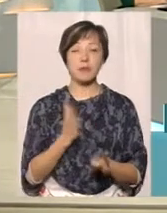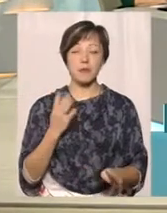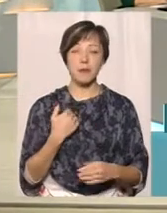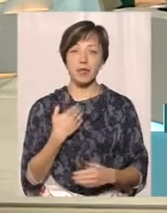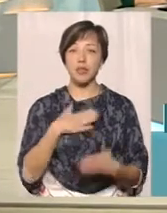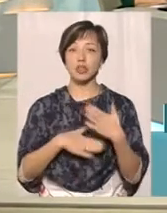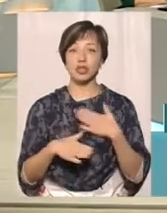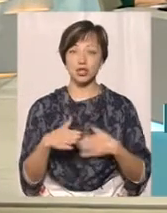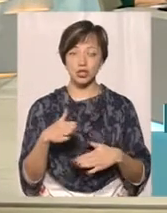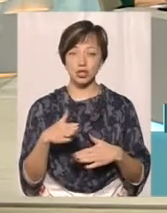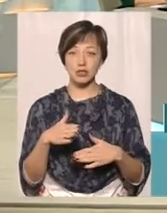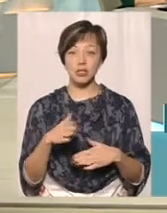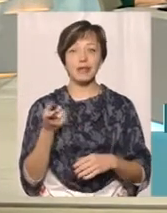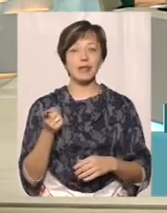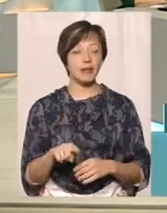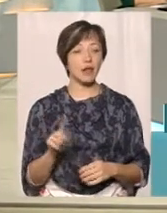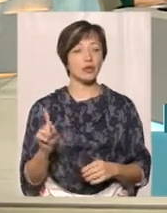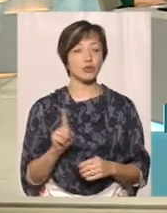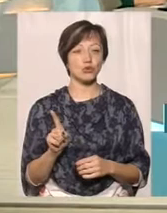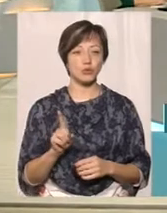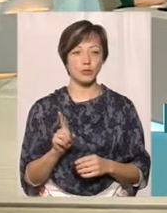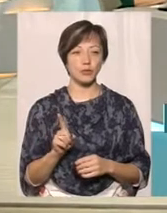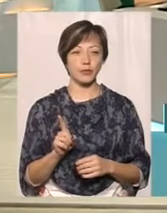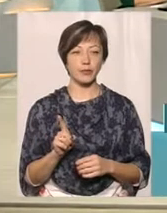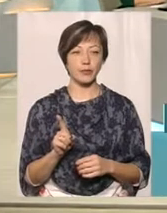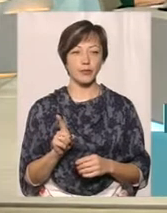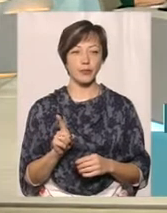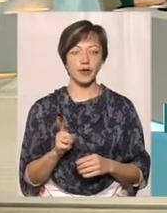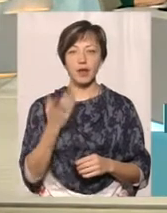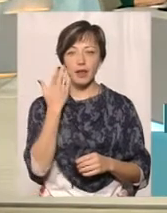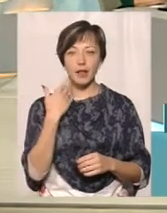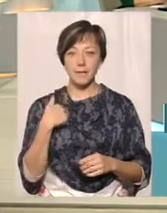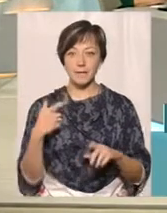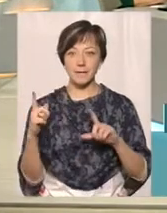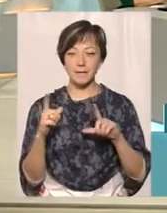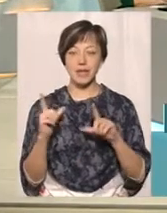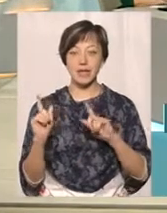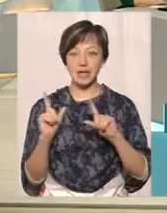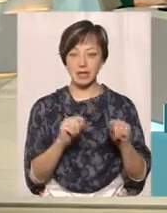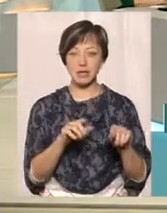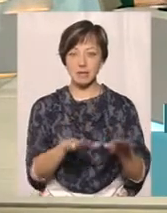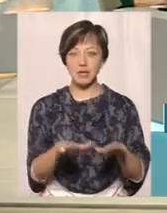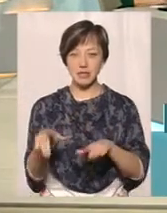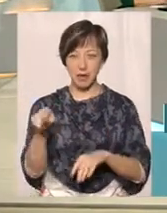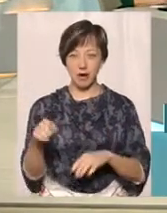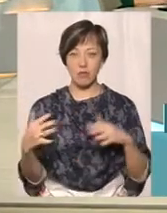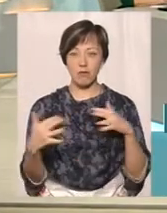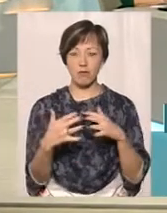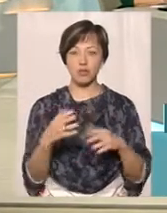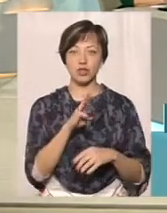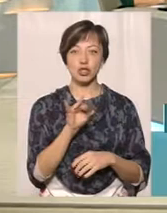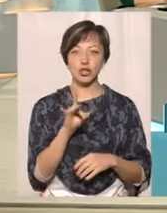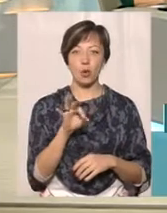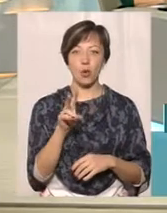тішить те, що ми проїжджаємо в тих місцях бойових, наприклад, в